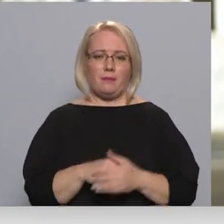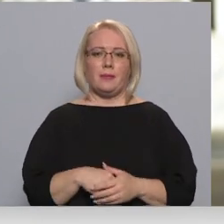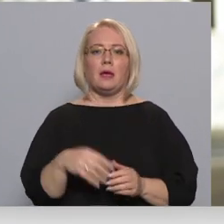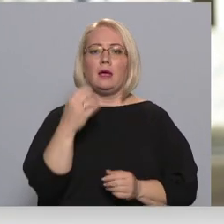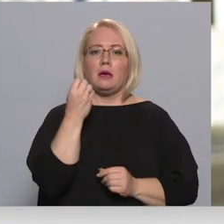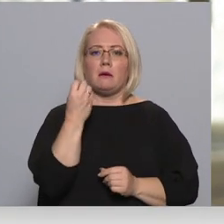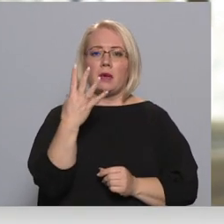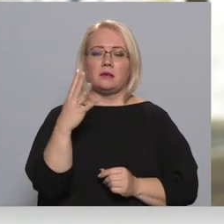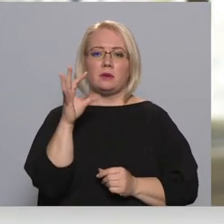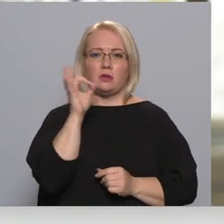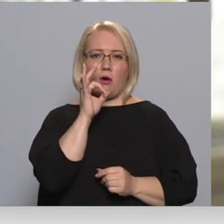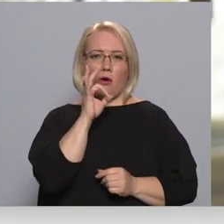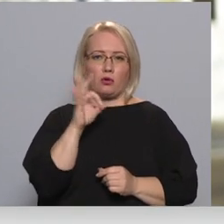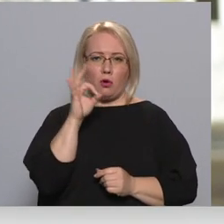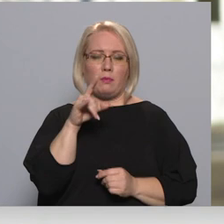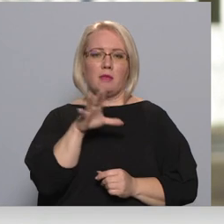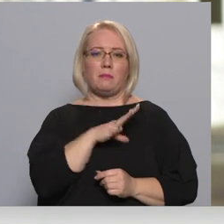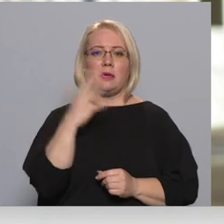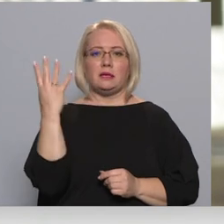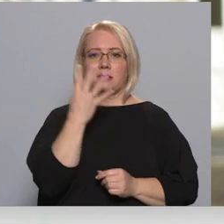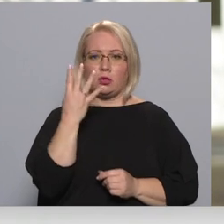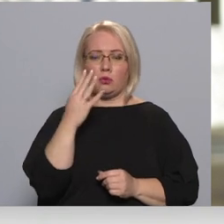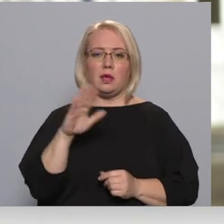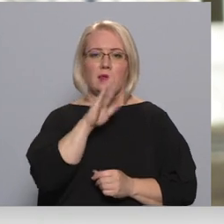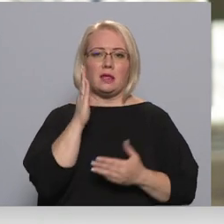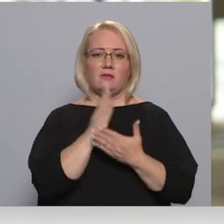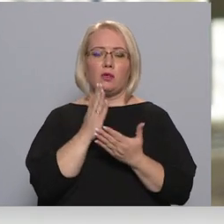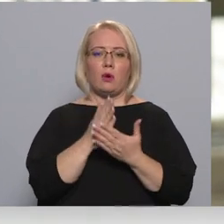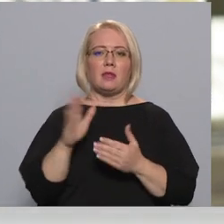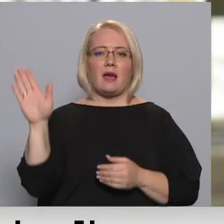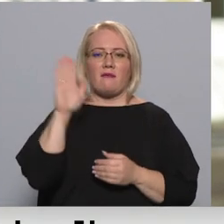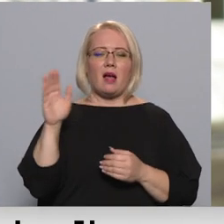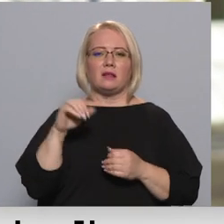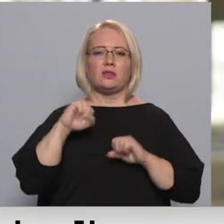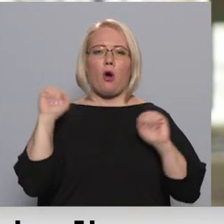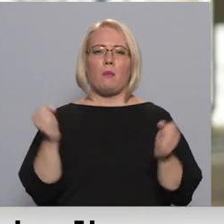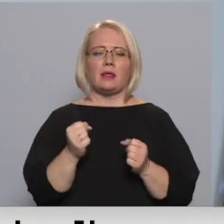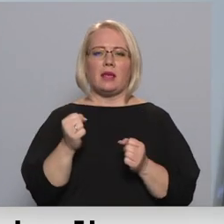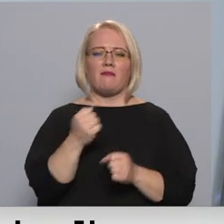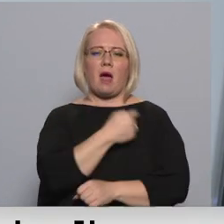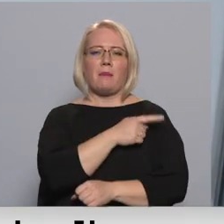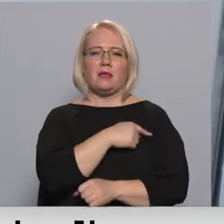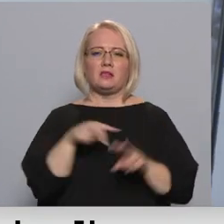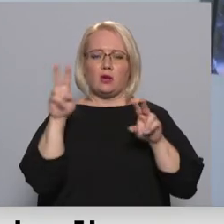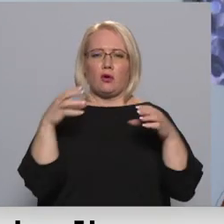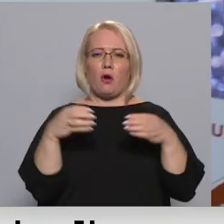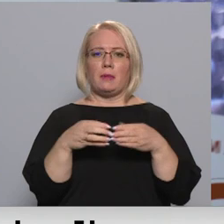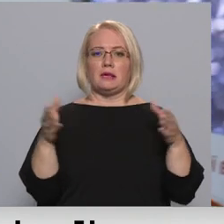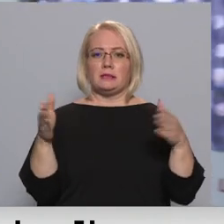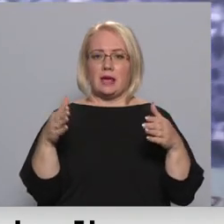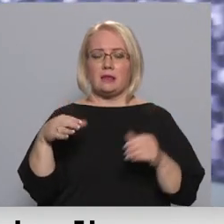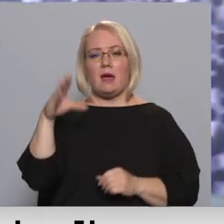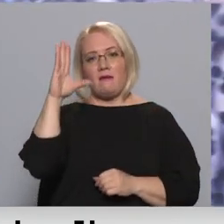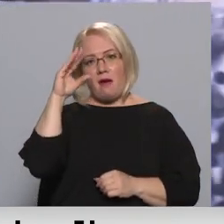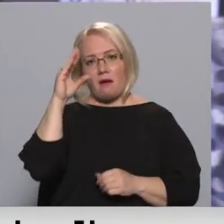oktobrī, tā bija ceturtdiena, dienas vidū notika Valsts operatīvās medicīnas komisijas sēde. Tad mēs vakarā